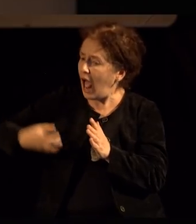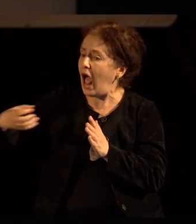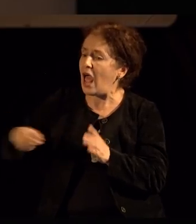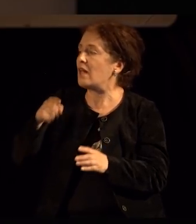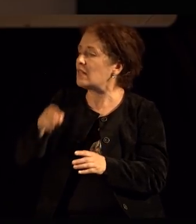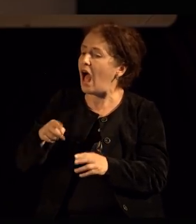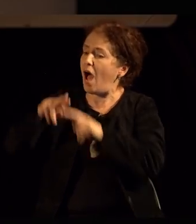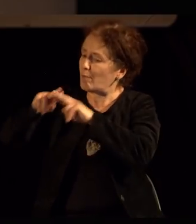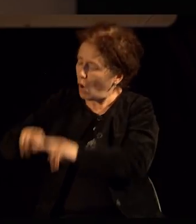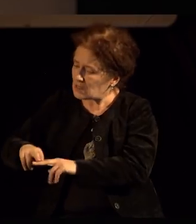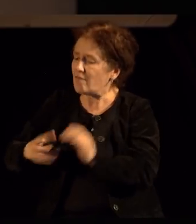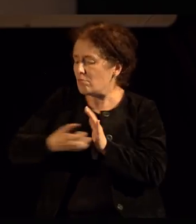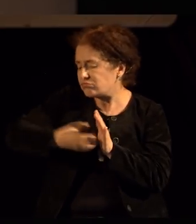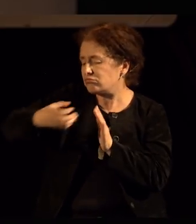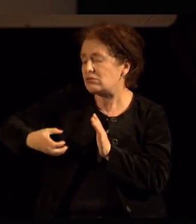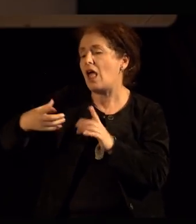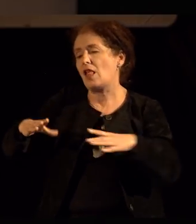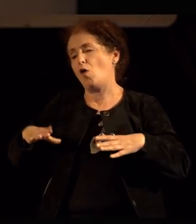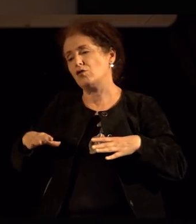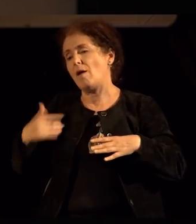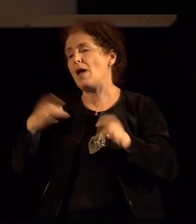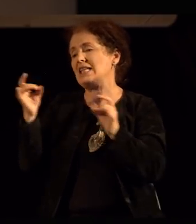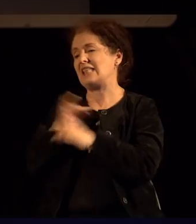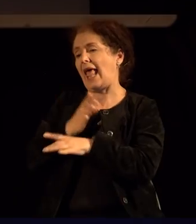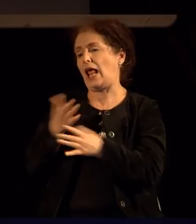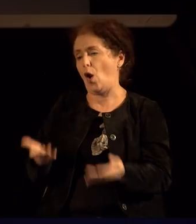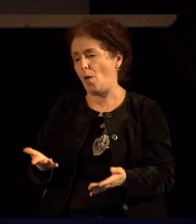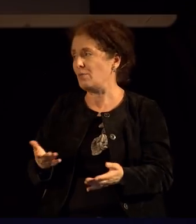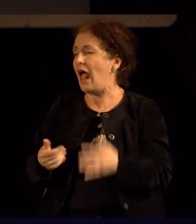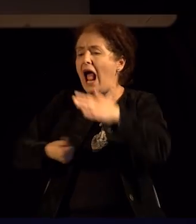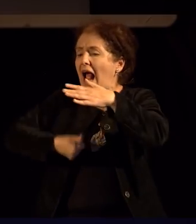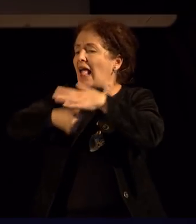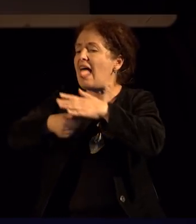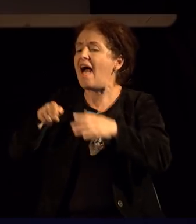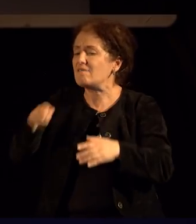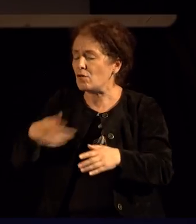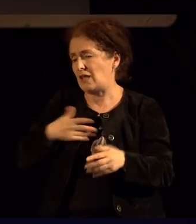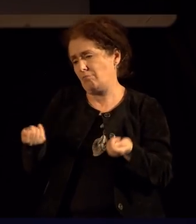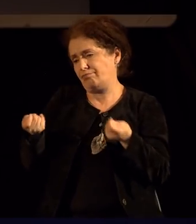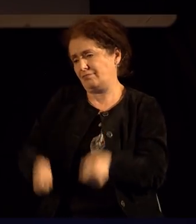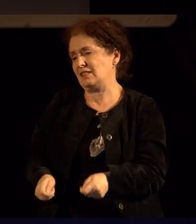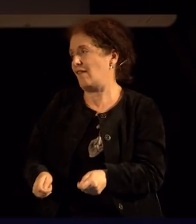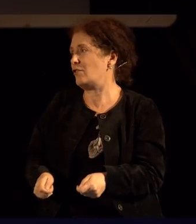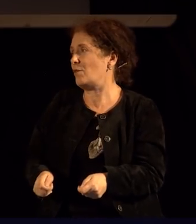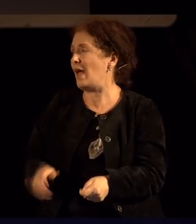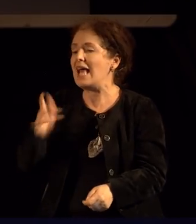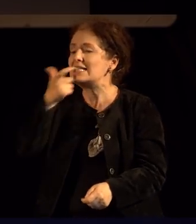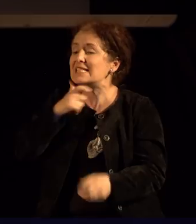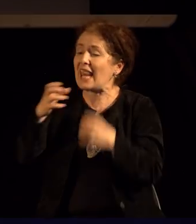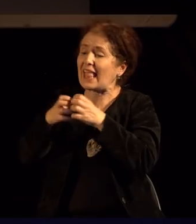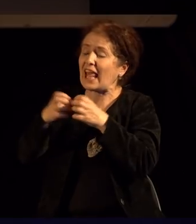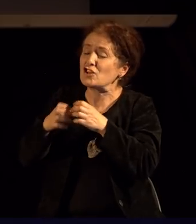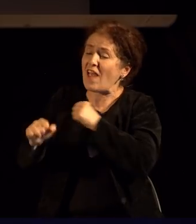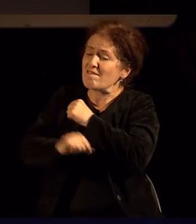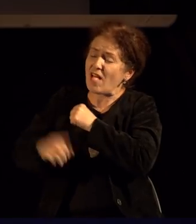припуштиме и така да се уживаме нашата среќа. Главно нешто со тоа, сега да завршам, кај старите грчки